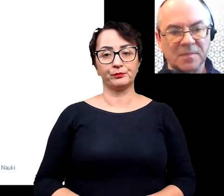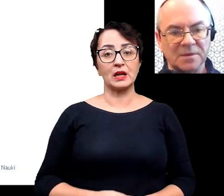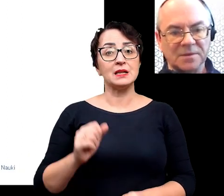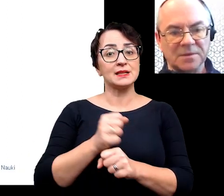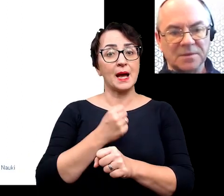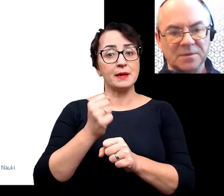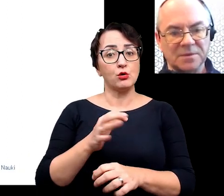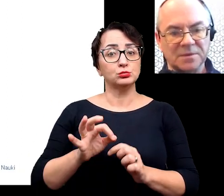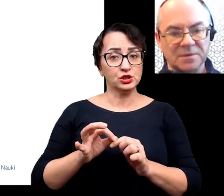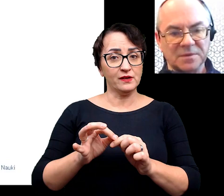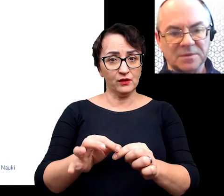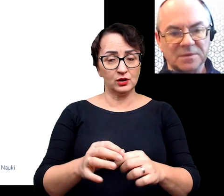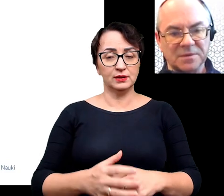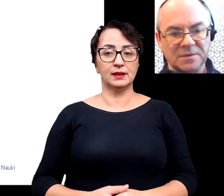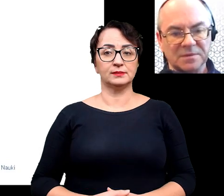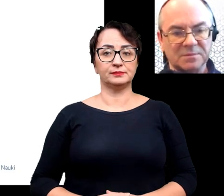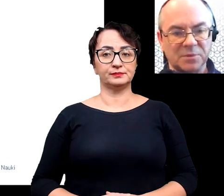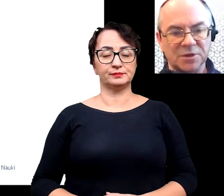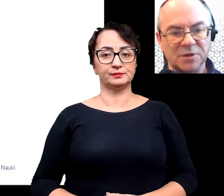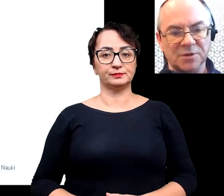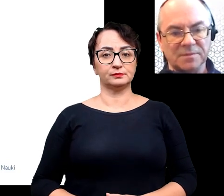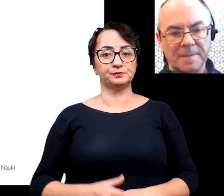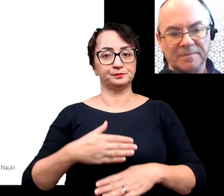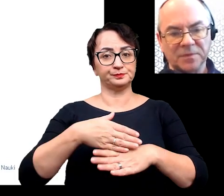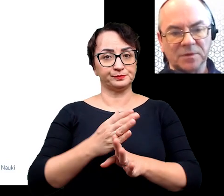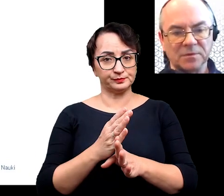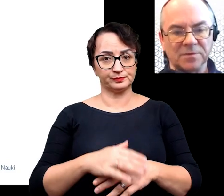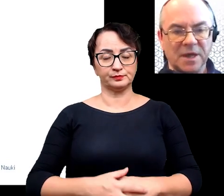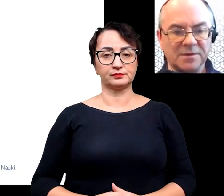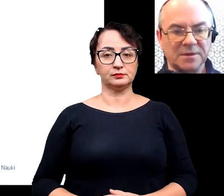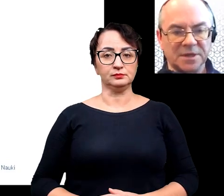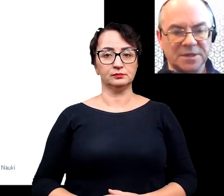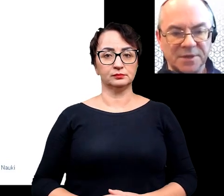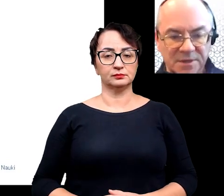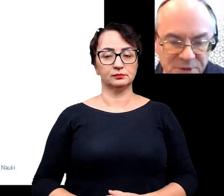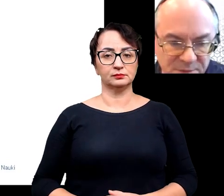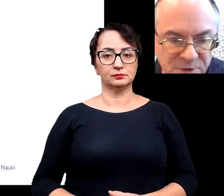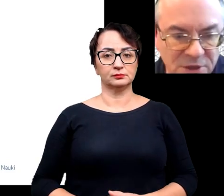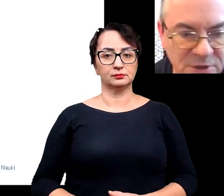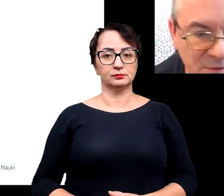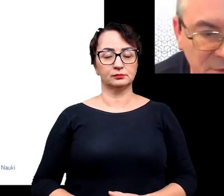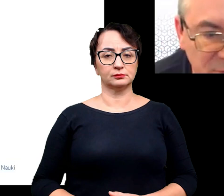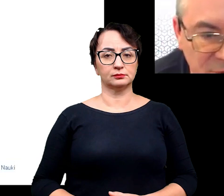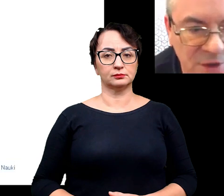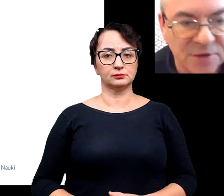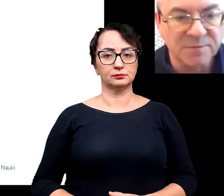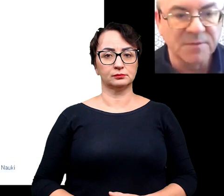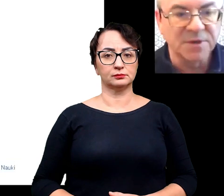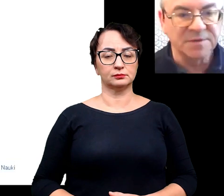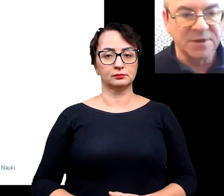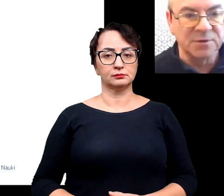przewodnie podzielono na tak zwane, może nie podzielone, tylko